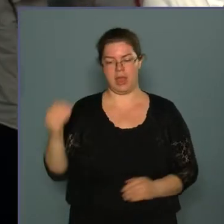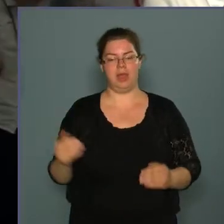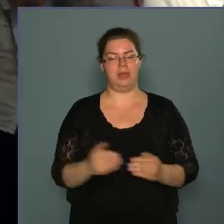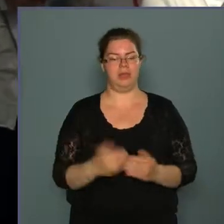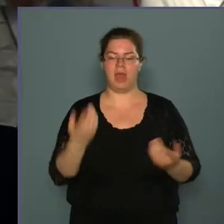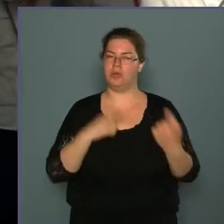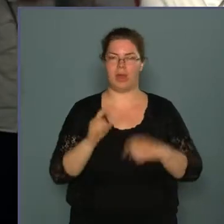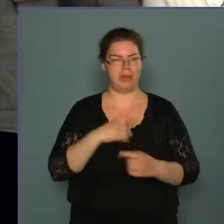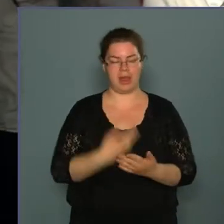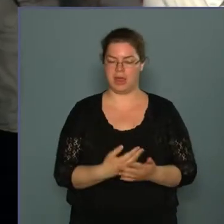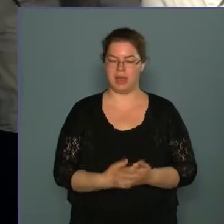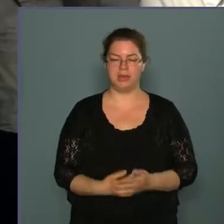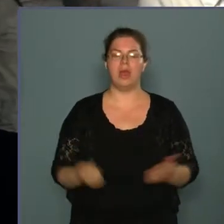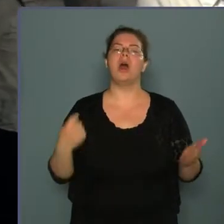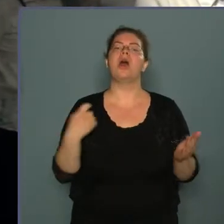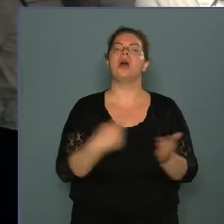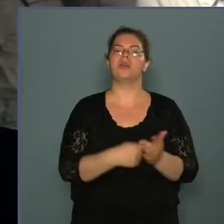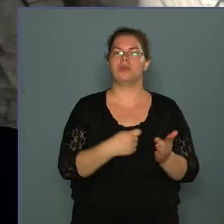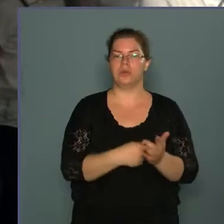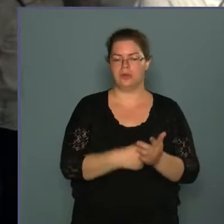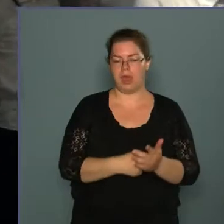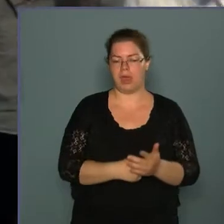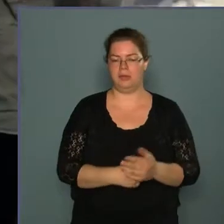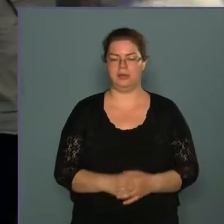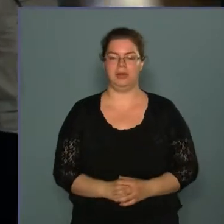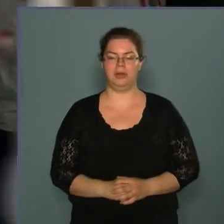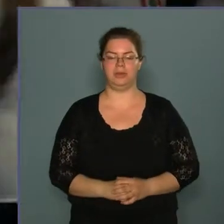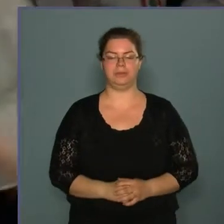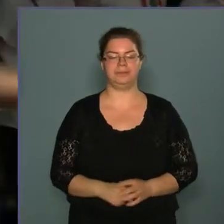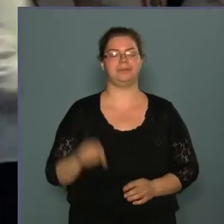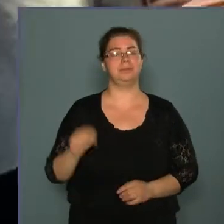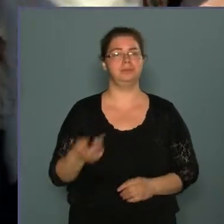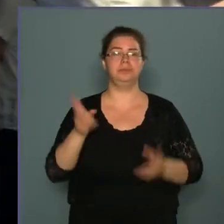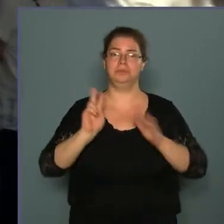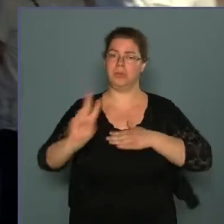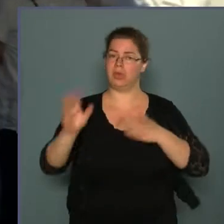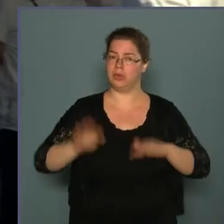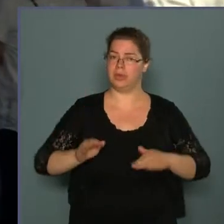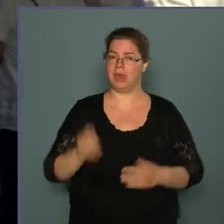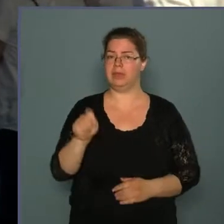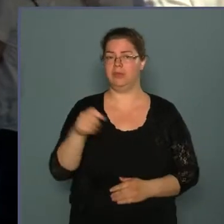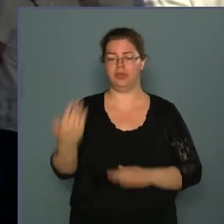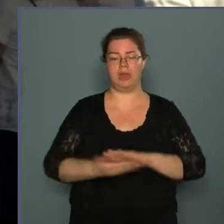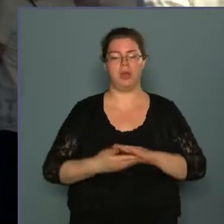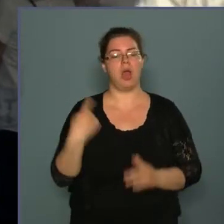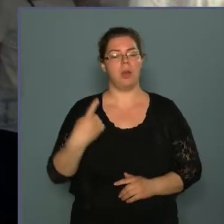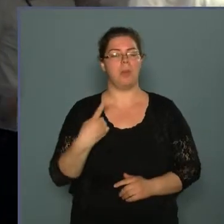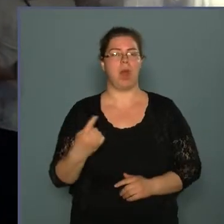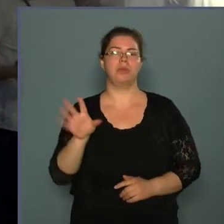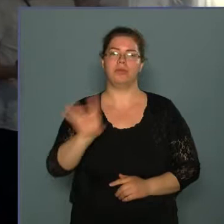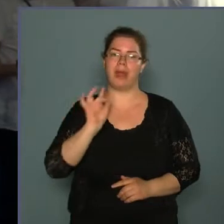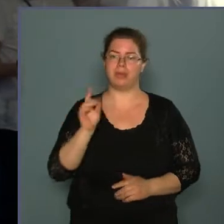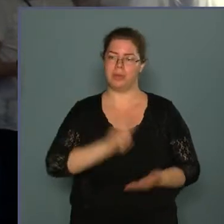legyen közös televiselést, az urvéri bíznőt megszüntetését, eskütszéket képviselet alapján, magunk választjuk meg